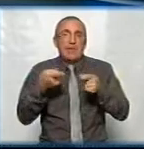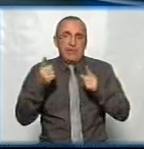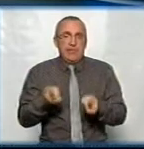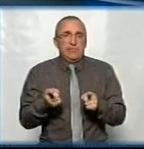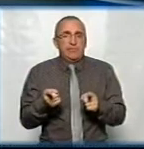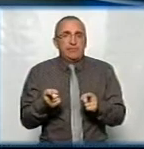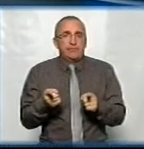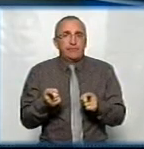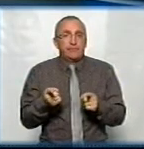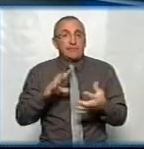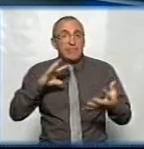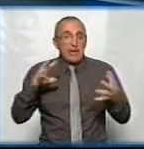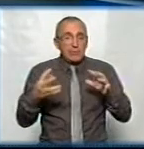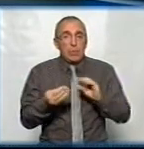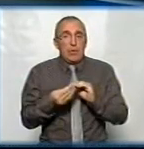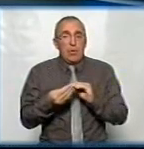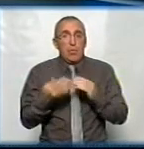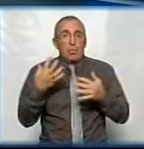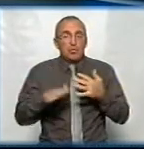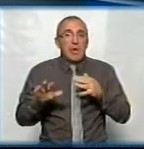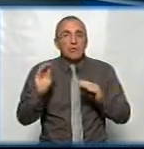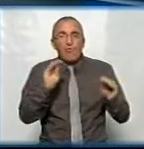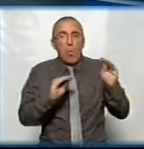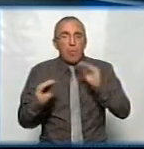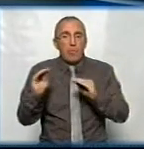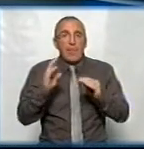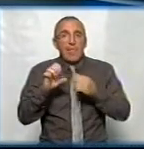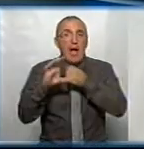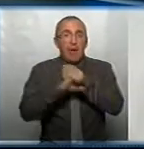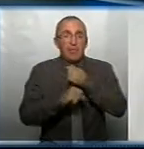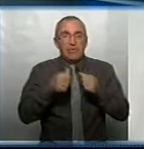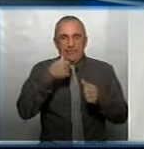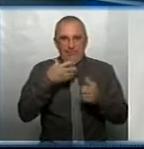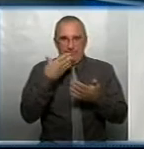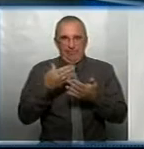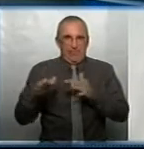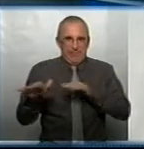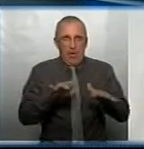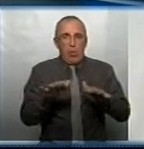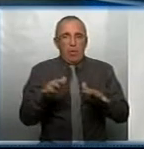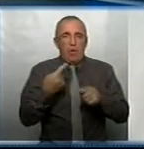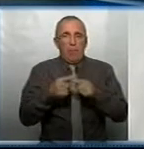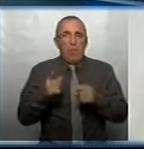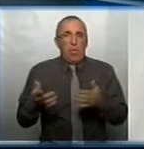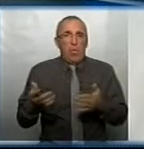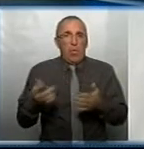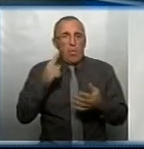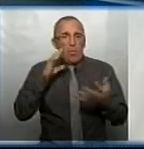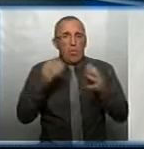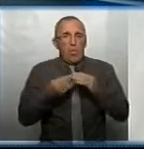в результаті вже сформувалася наприкінці самого заходу, більше вона набрала такого